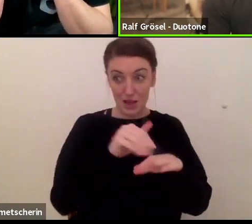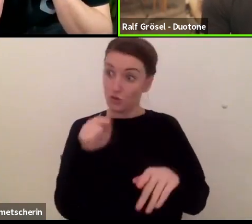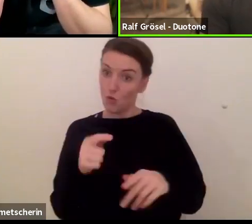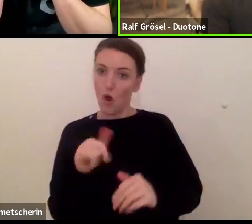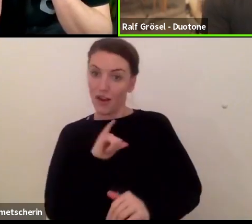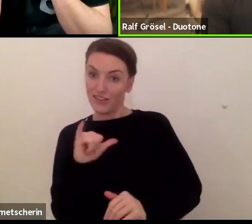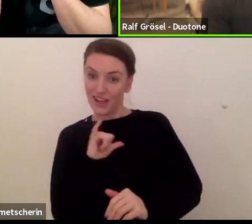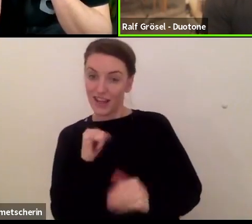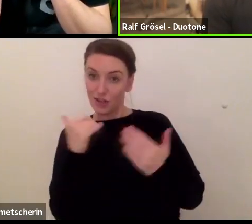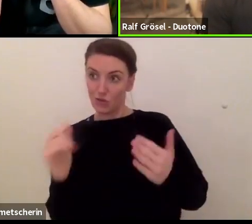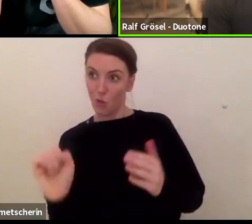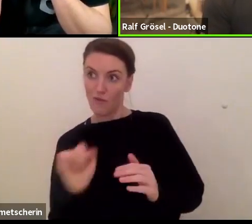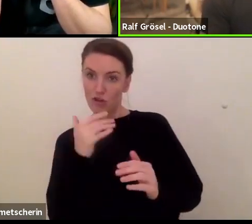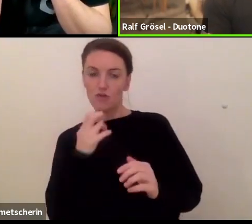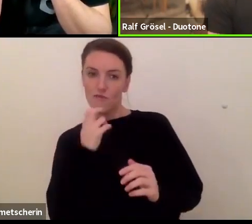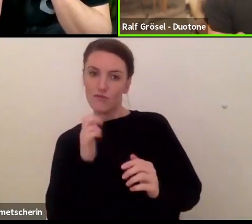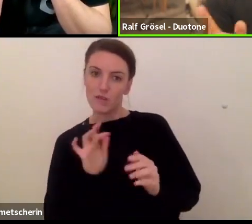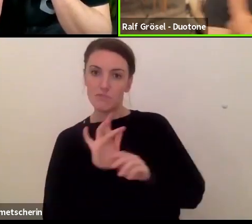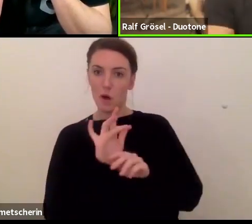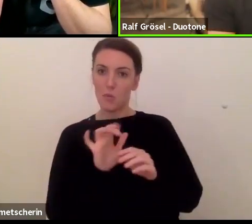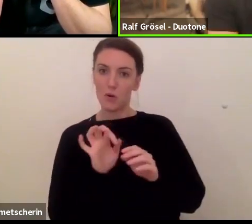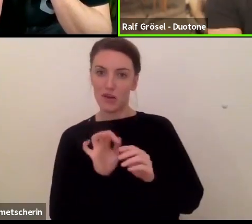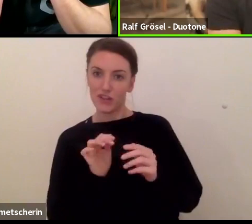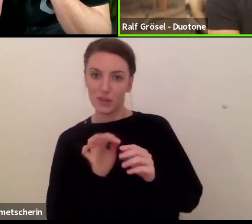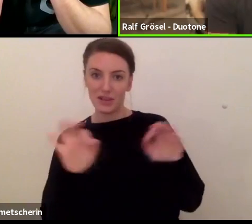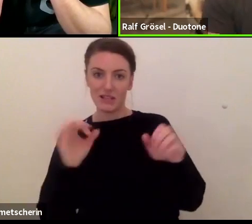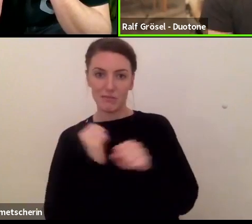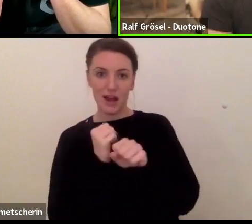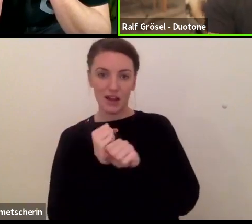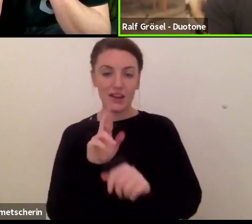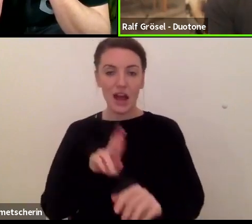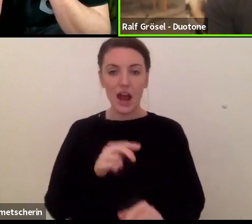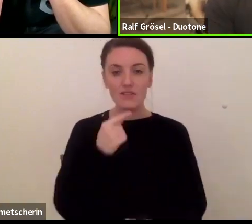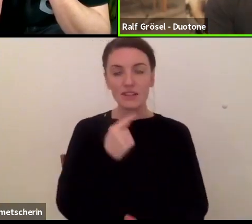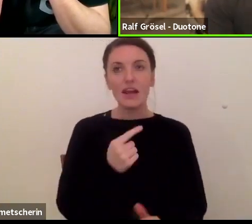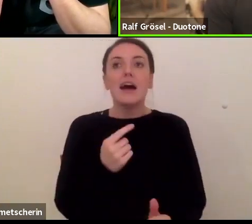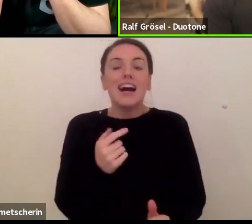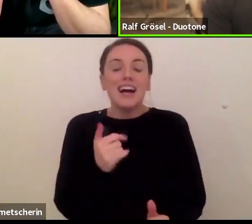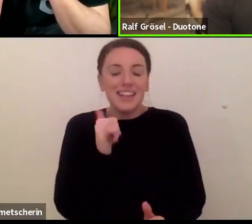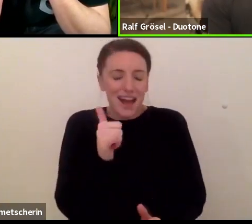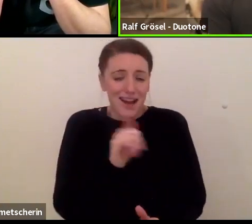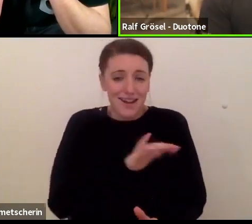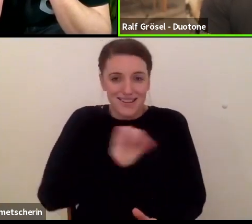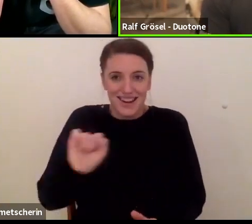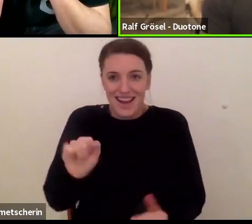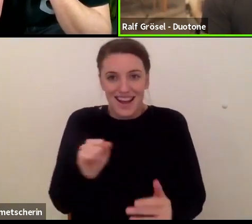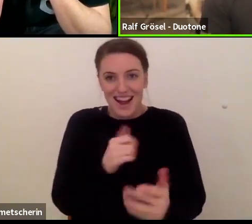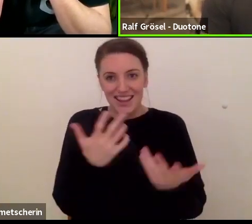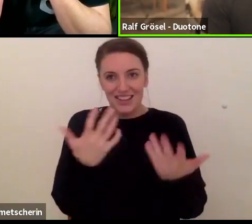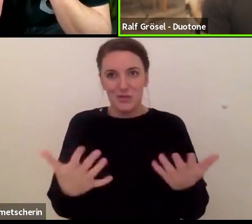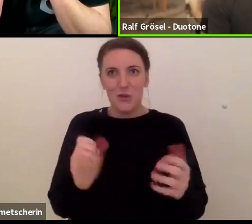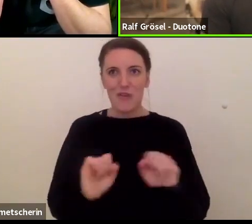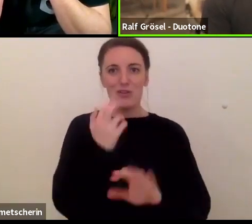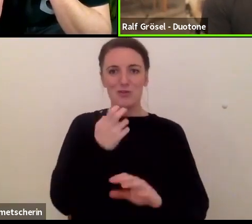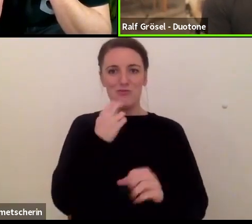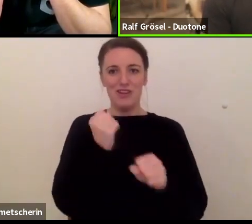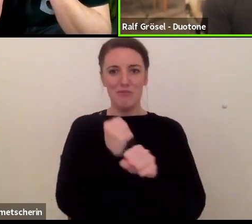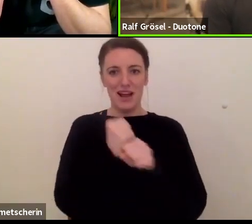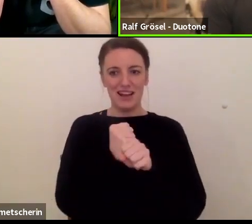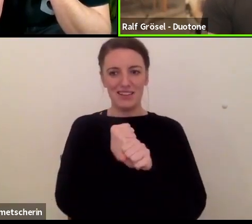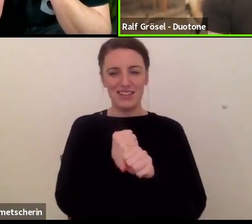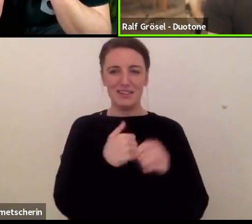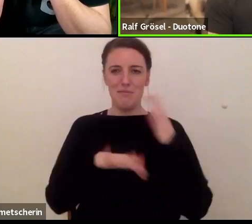ja im Grunde genommen jeder Kite-Designer, also ich will die Leisure Nu jetzt nicht schlecht reden, aber das sind halt so, es sind ja immer so grundsätzliche Fragen,